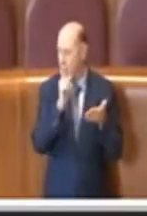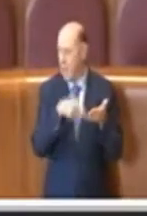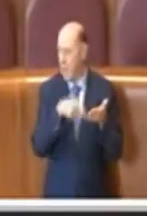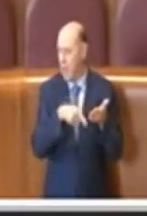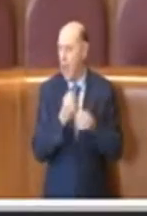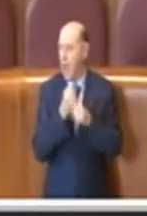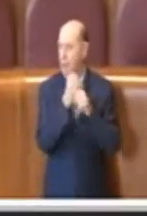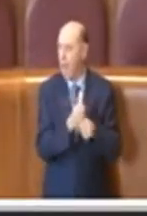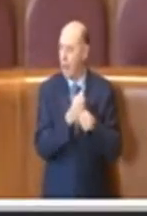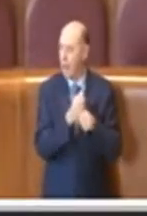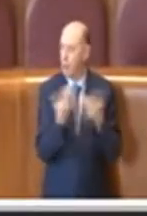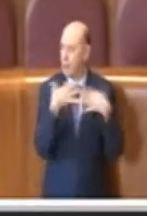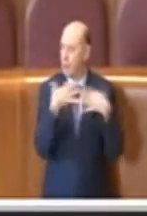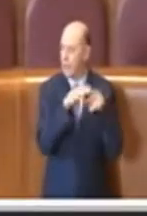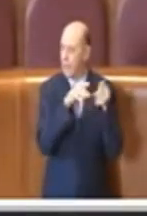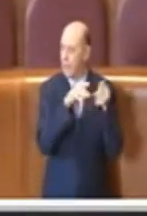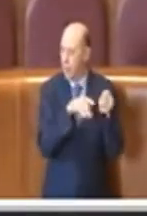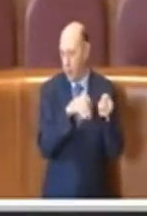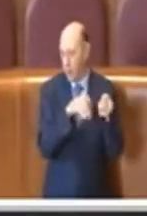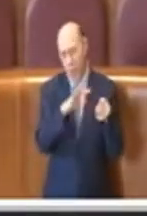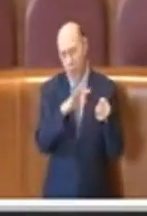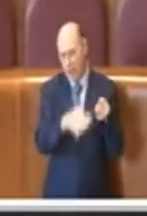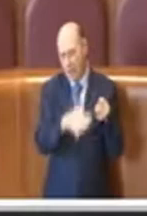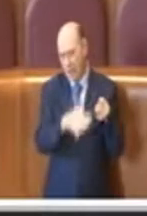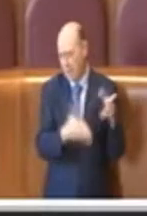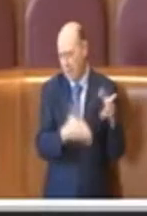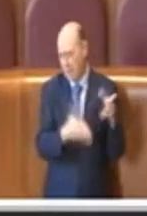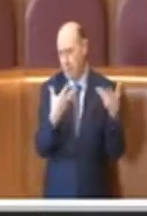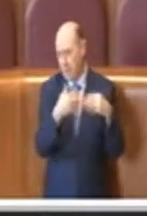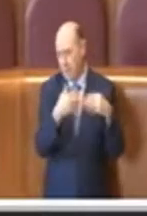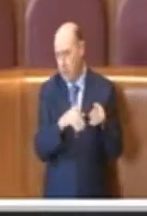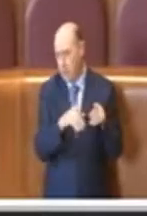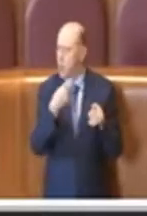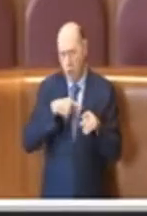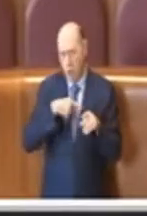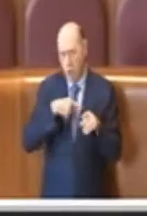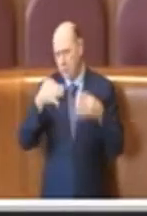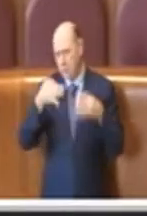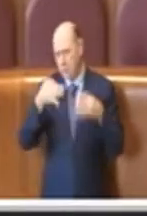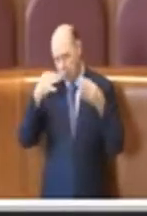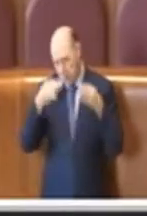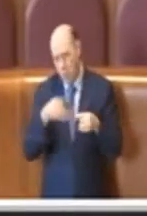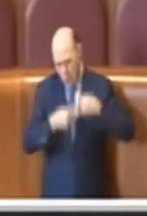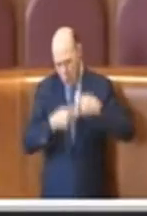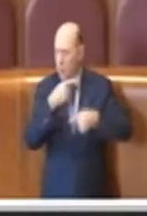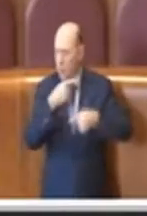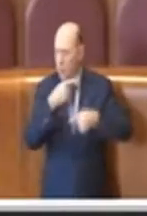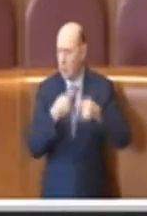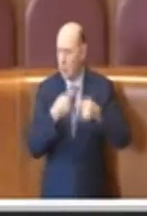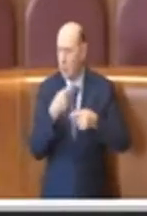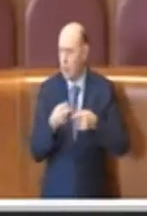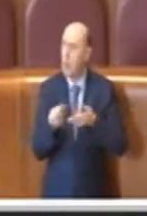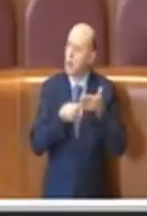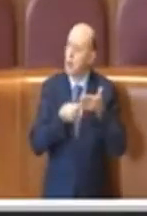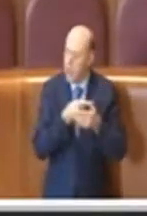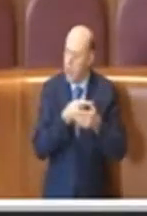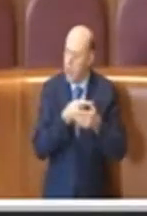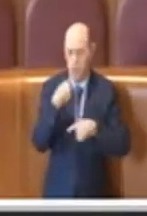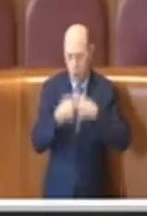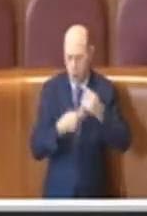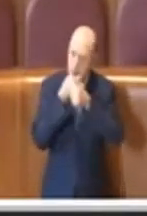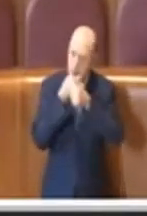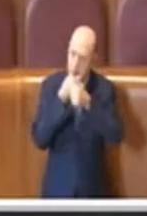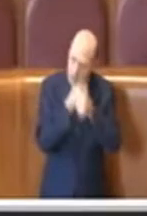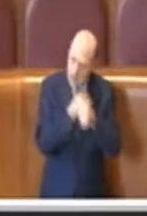integrato. Comunque sicuramente noi continueremo a seguire anche questo tipo di progettualità e comunque